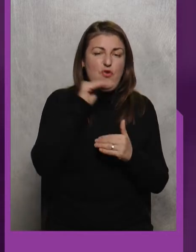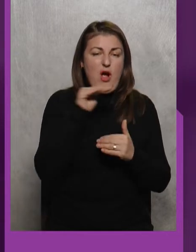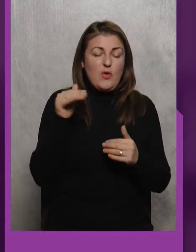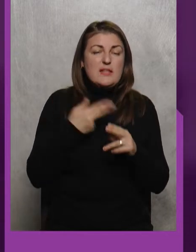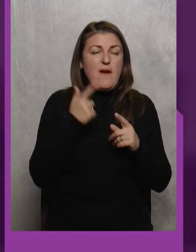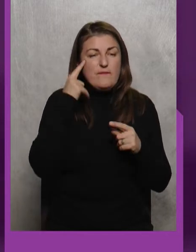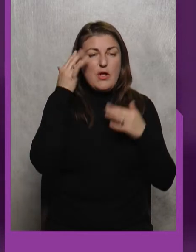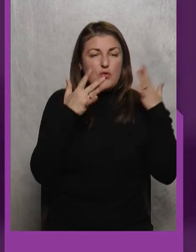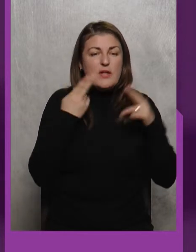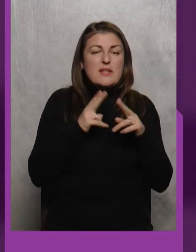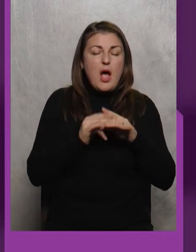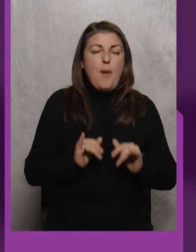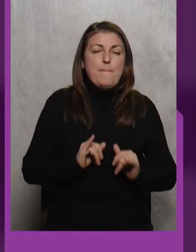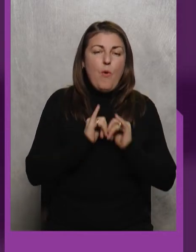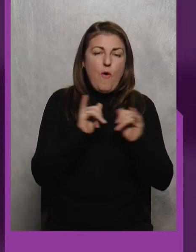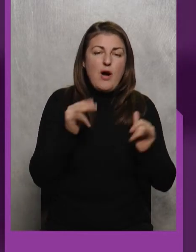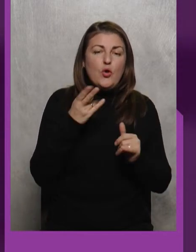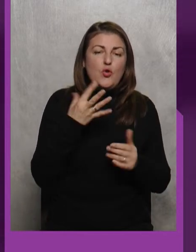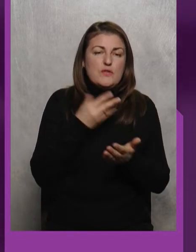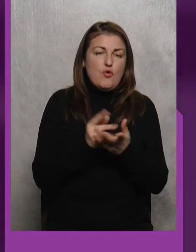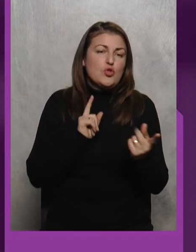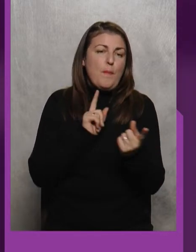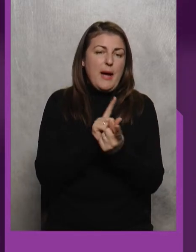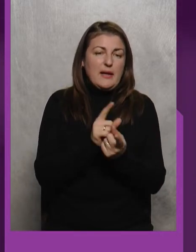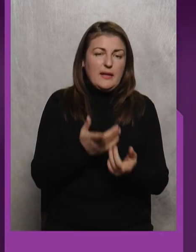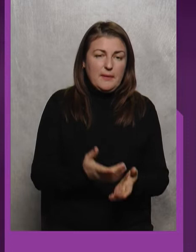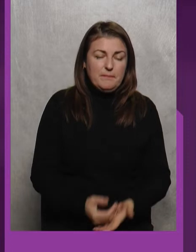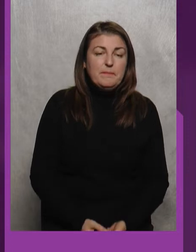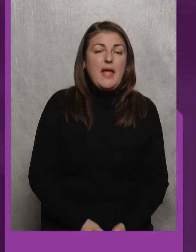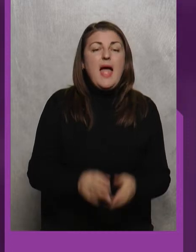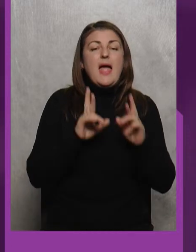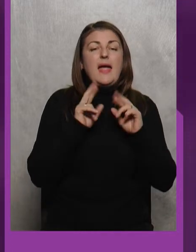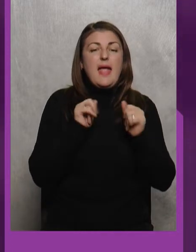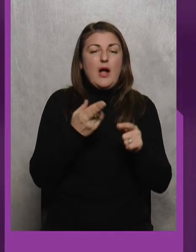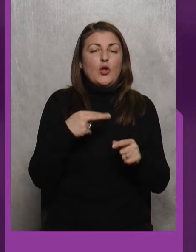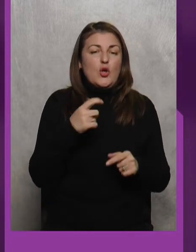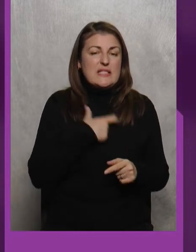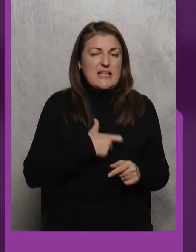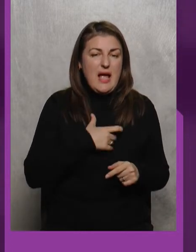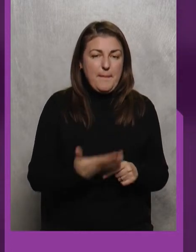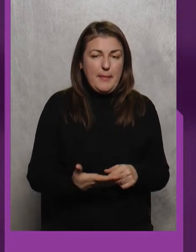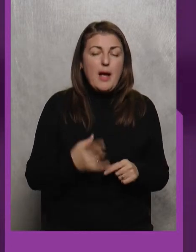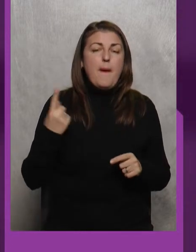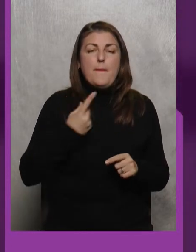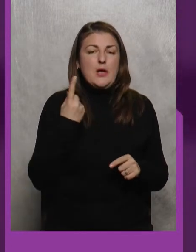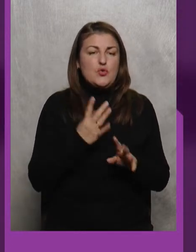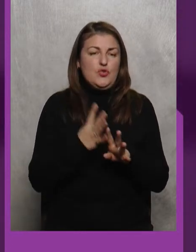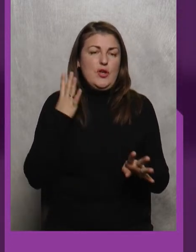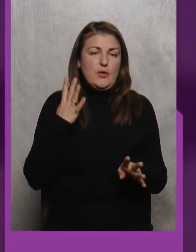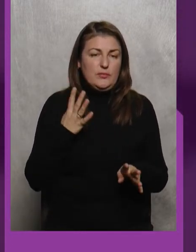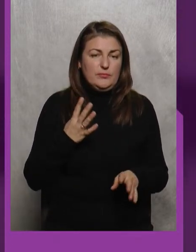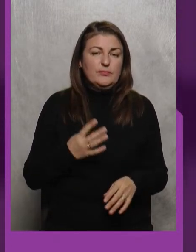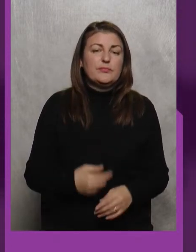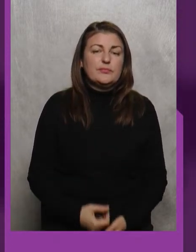це філософія, це повага до своєго суперника, як до себе В першу чергу В першу